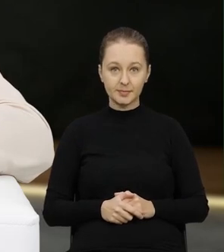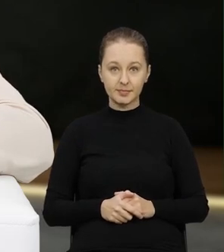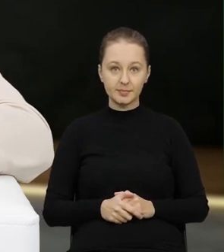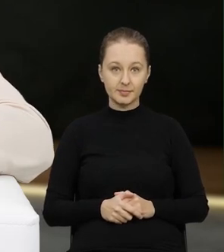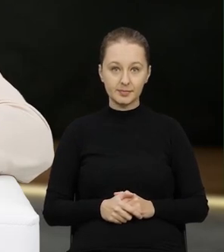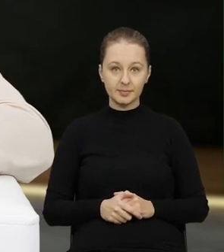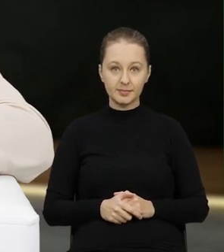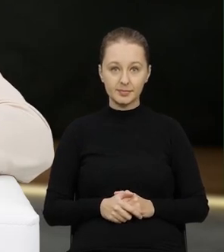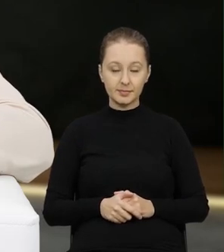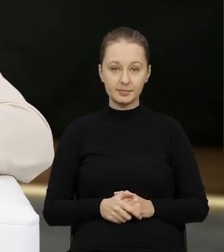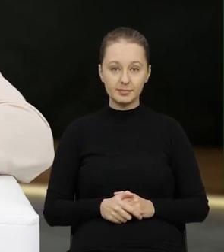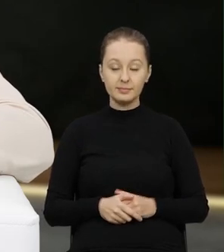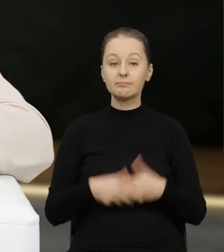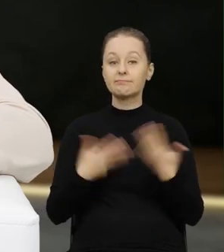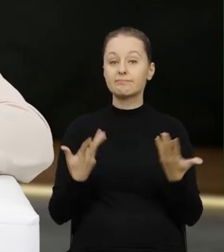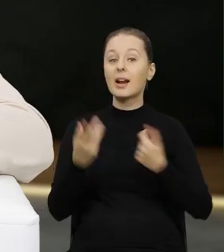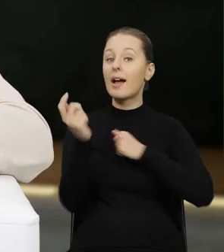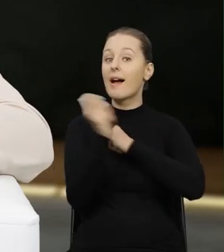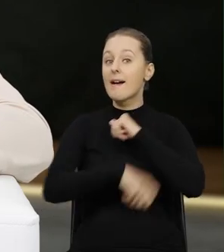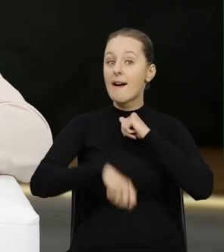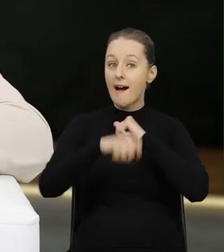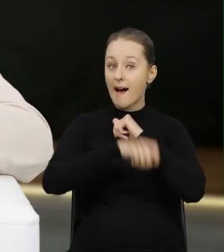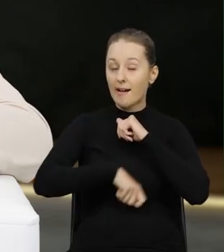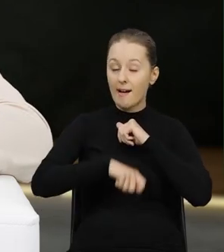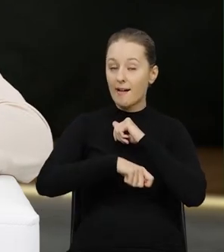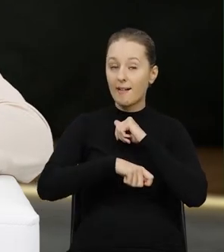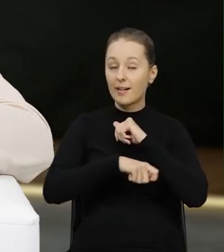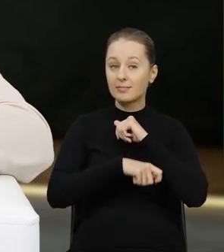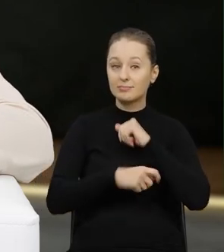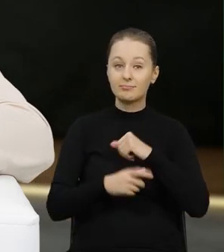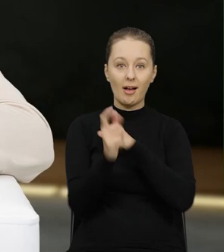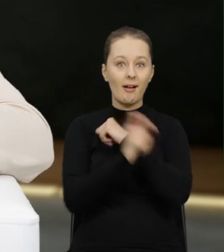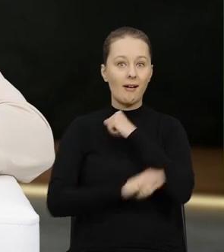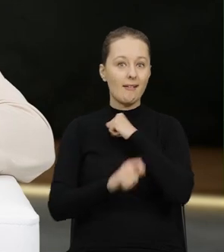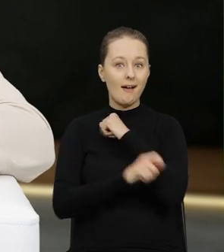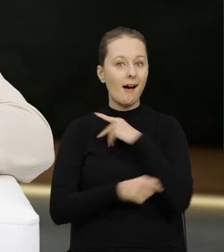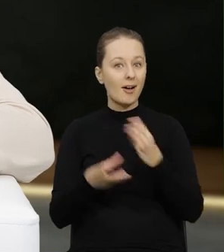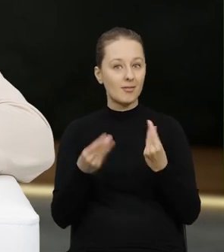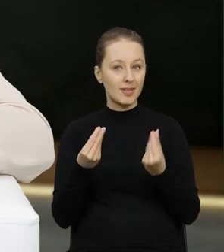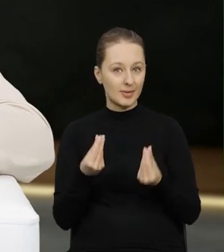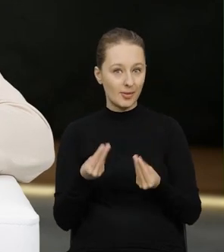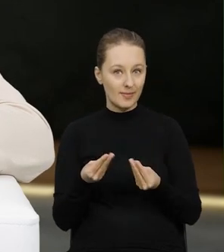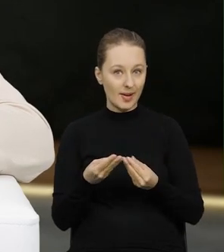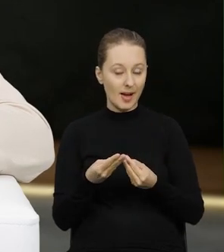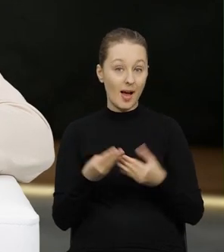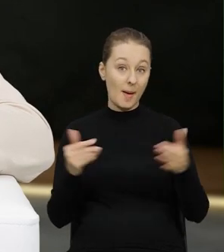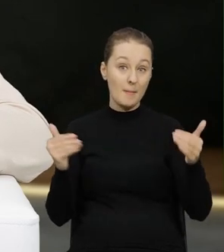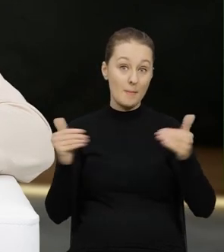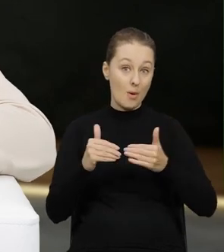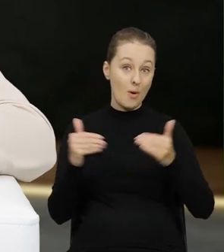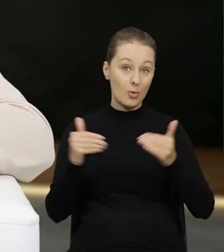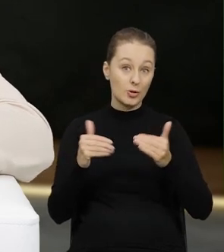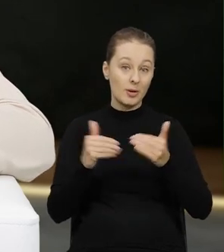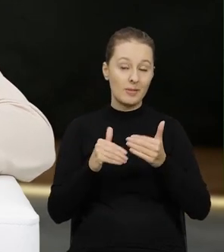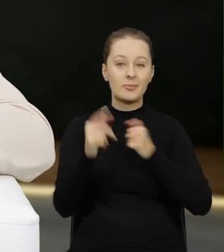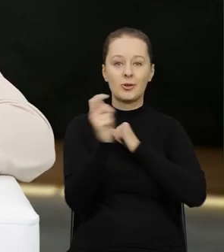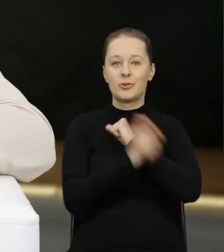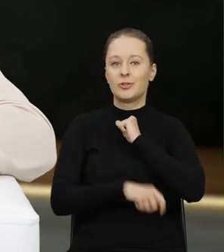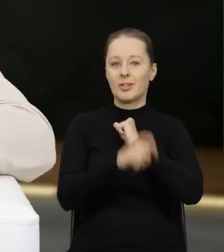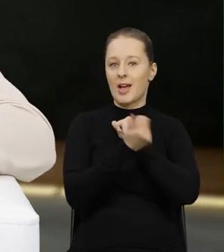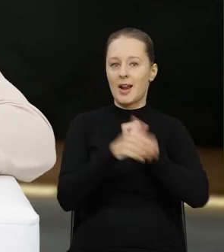No i jakby karanie, jakby karą pieniężną może być